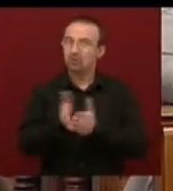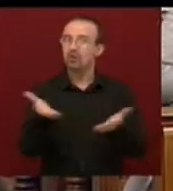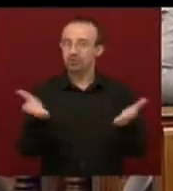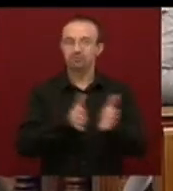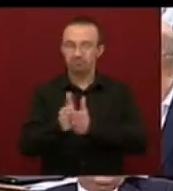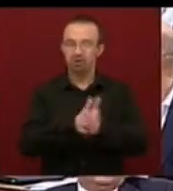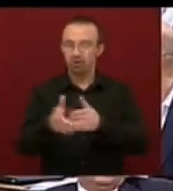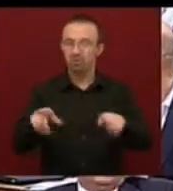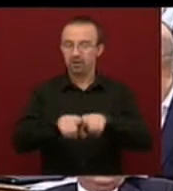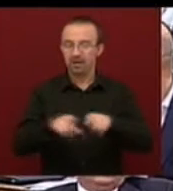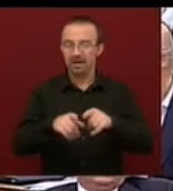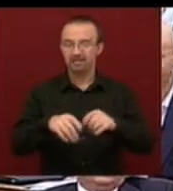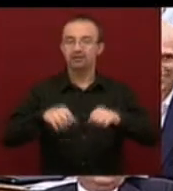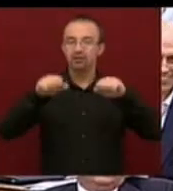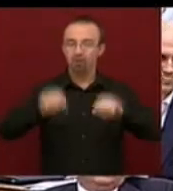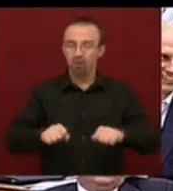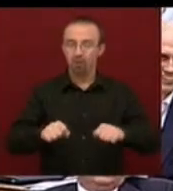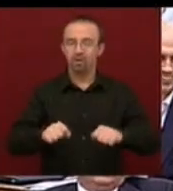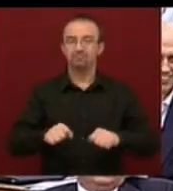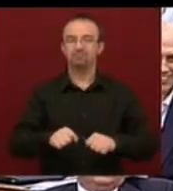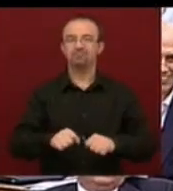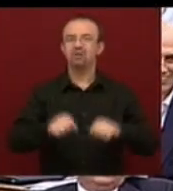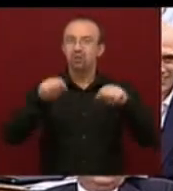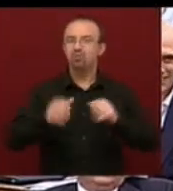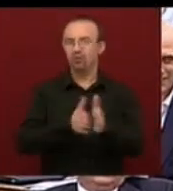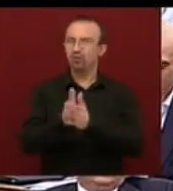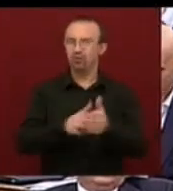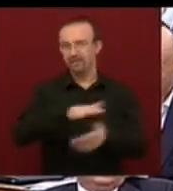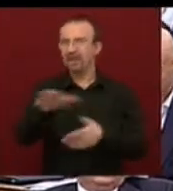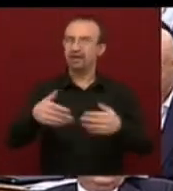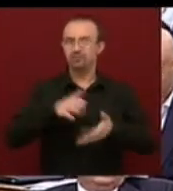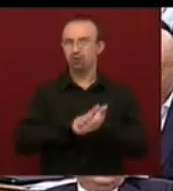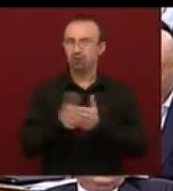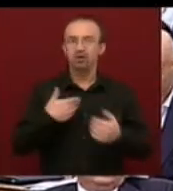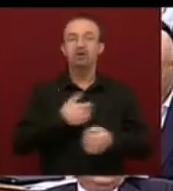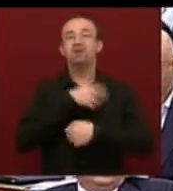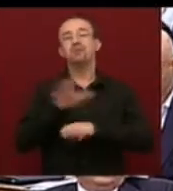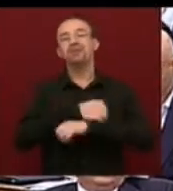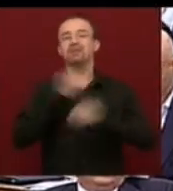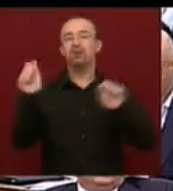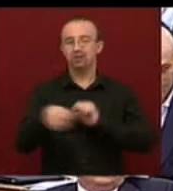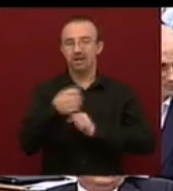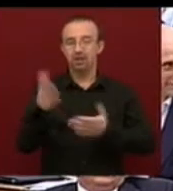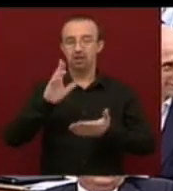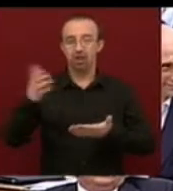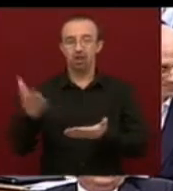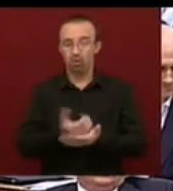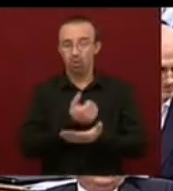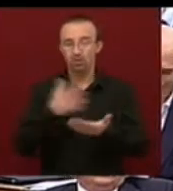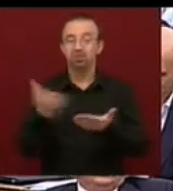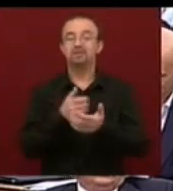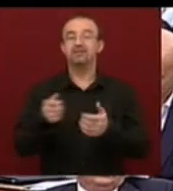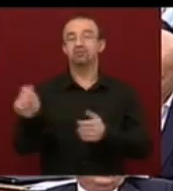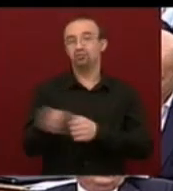komoly örömet válthat ez ki, hiszen minden szabadságharc, ha győz, és győztes